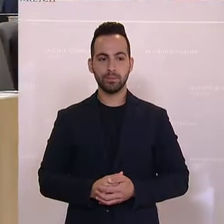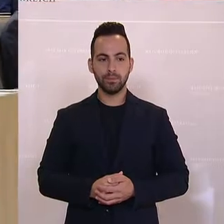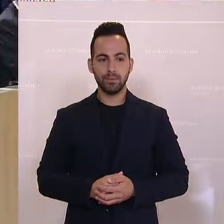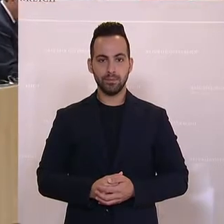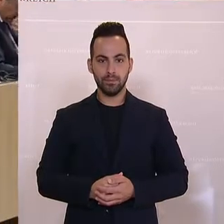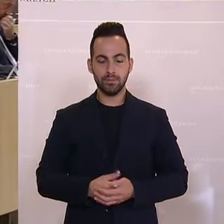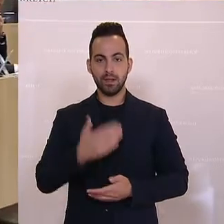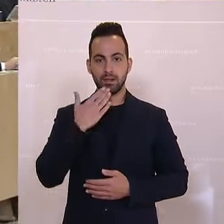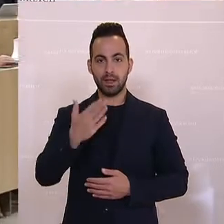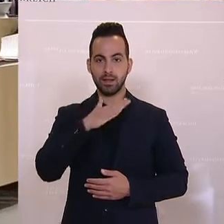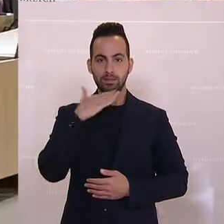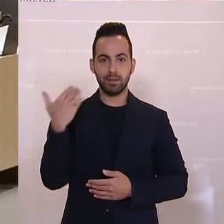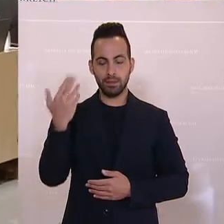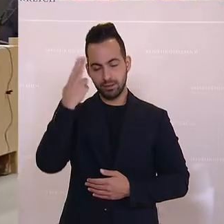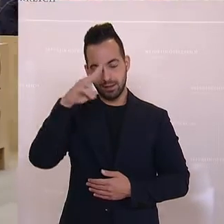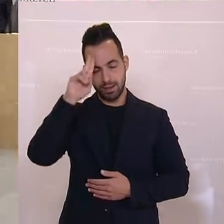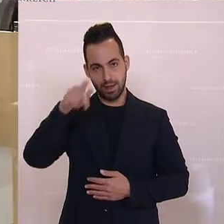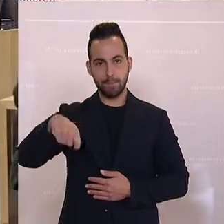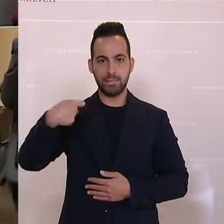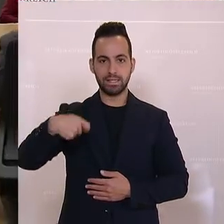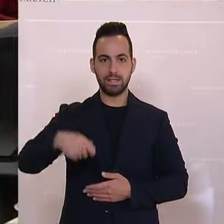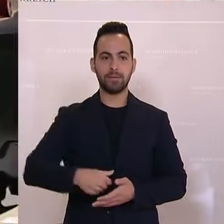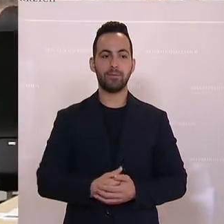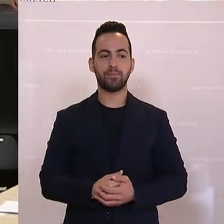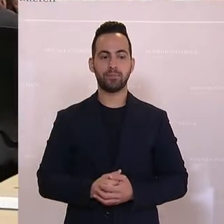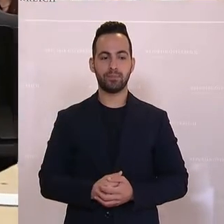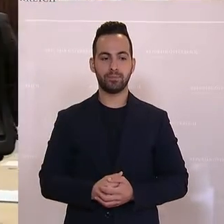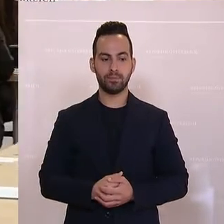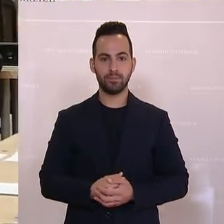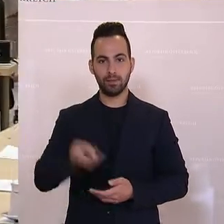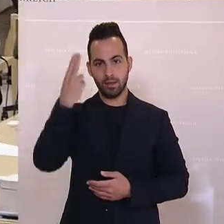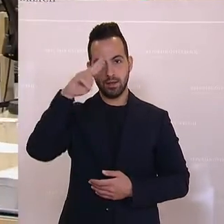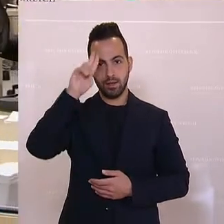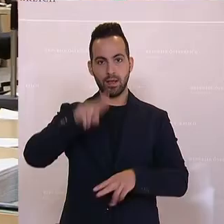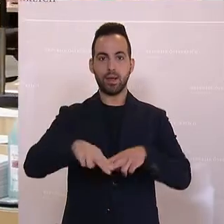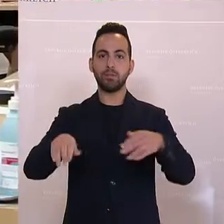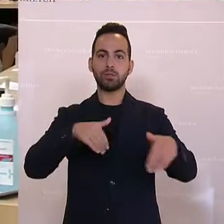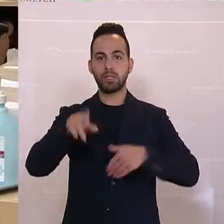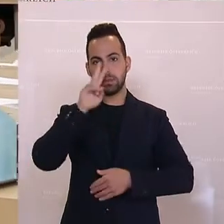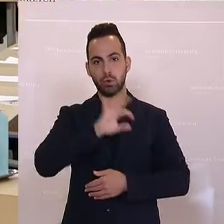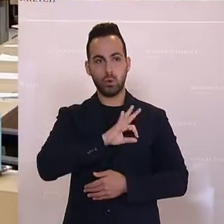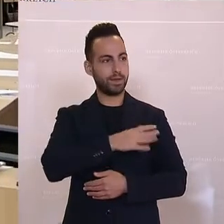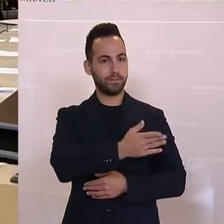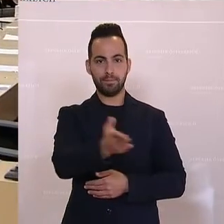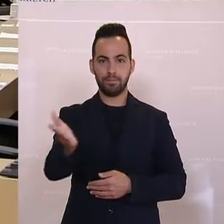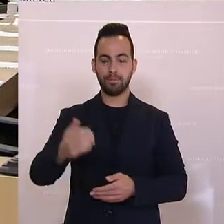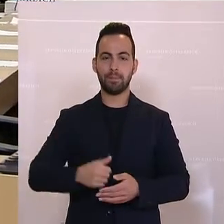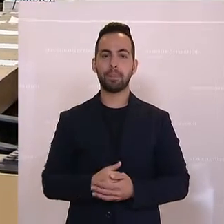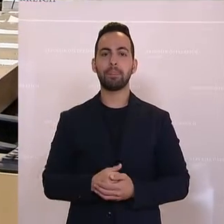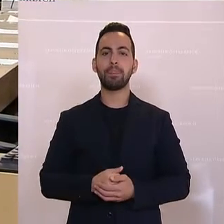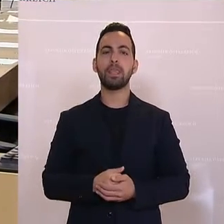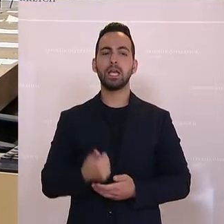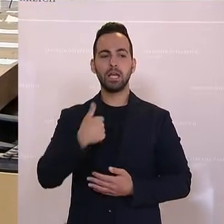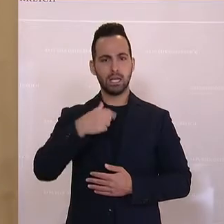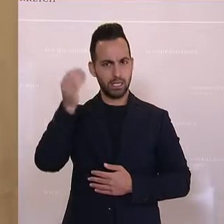Gabriel Obernosterer mit einer tatsächlichen Berichtigung. Herr Bundesminister, liebe Kolleginnen und Kollegen, ich glaube,